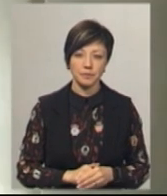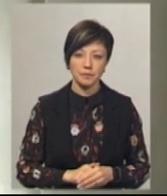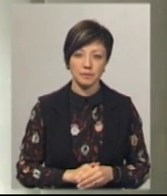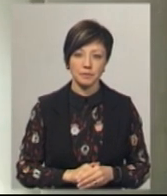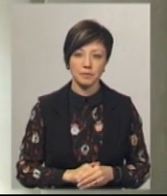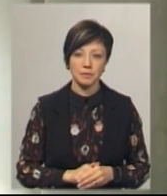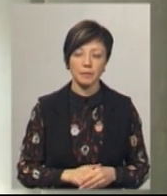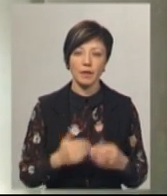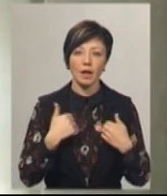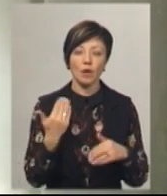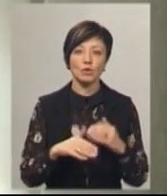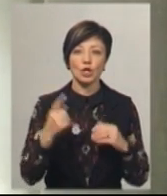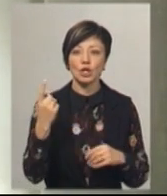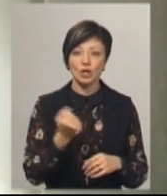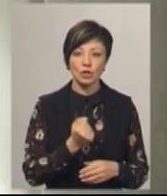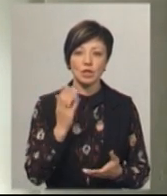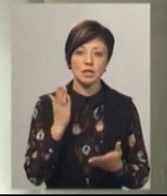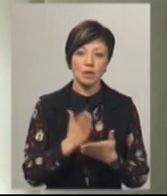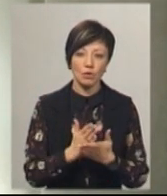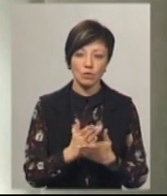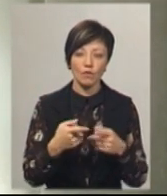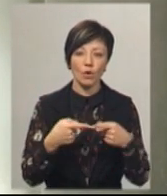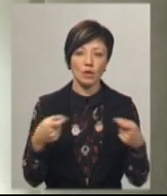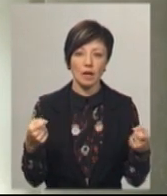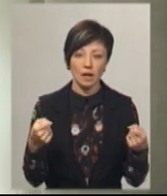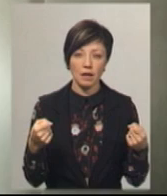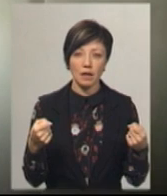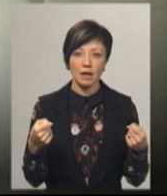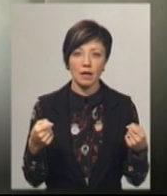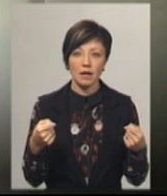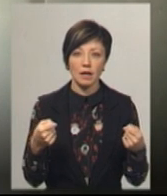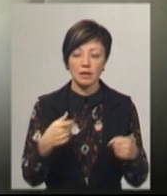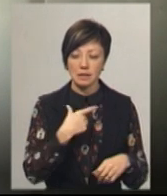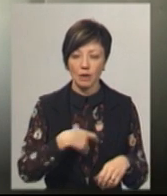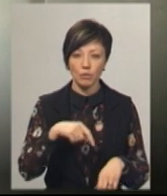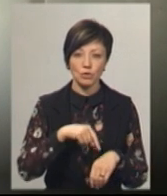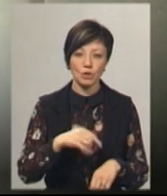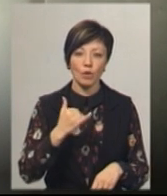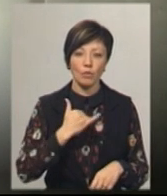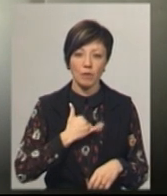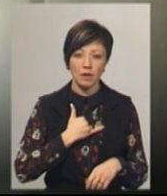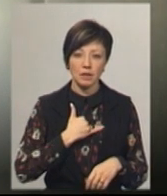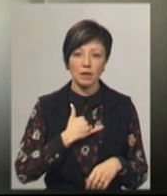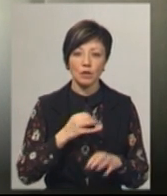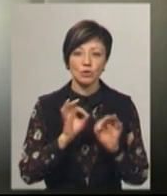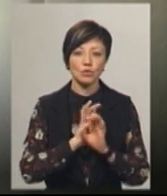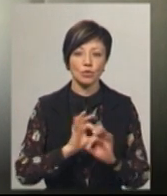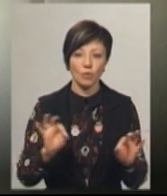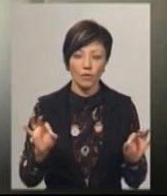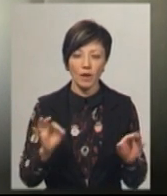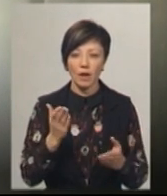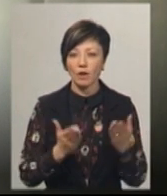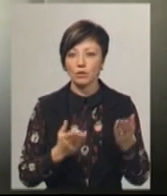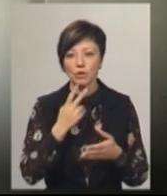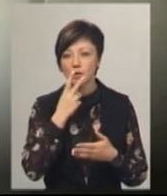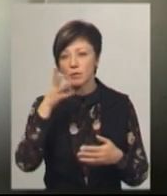Я вже тиждень знаходжуся в готелі. Самопочуття в мене чудове. Якщо не